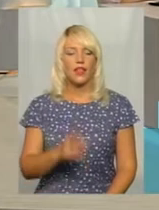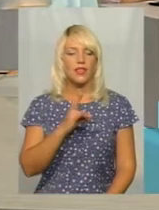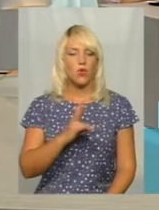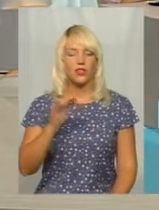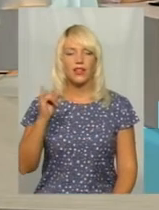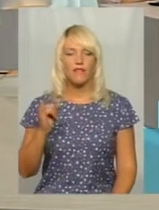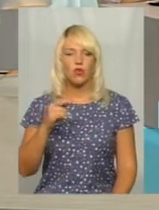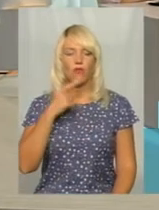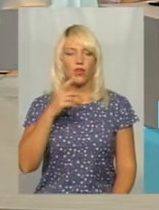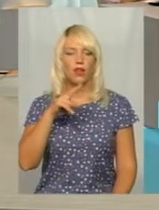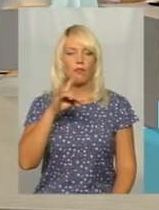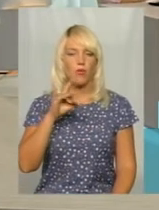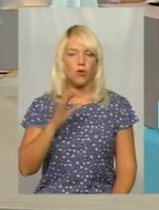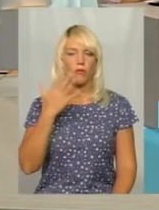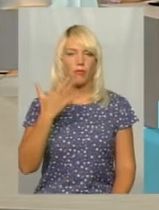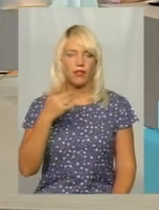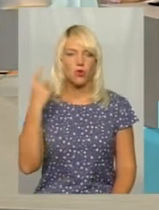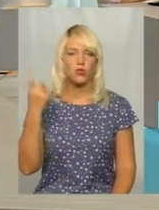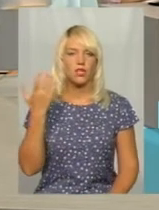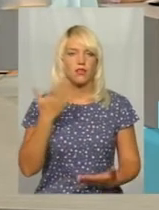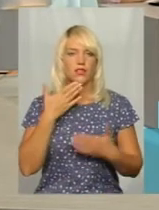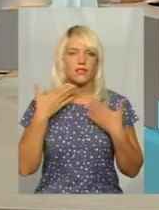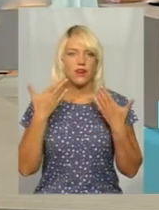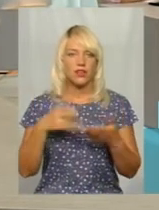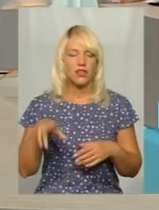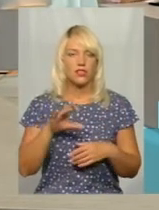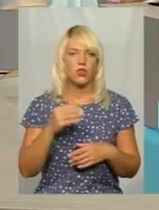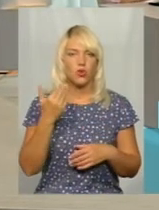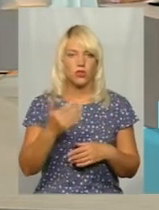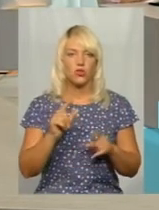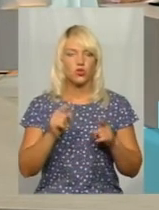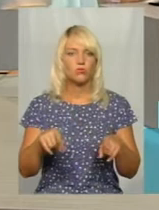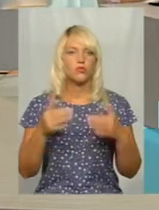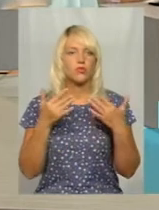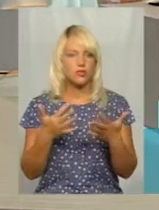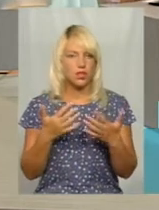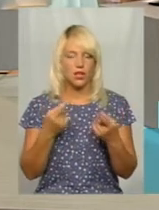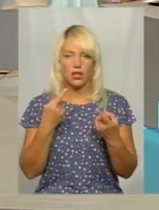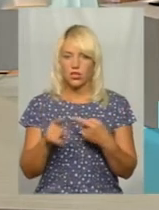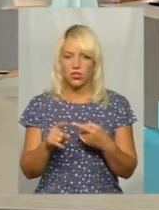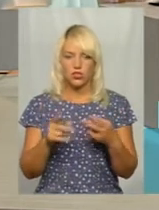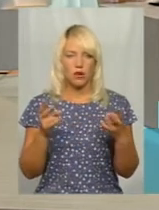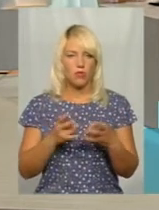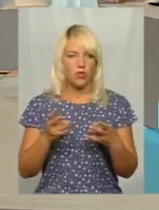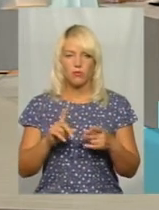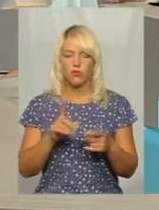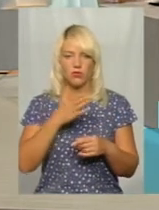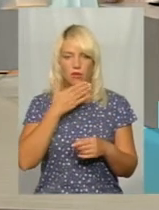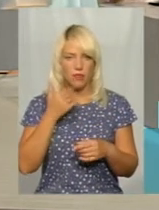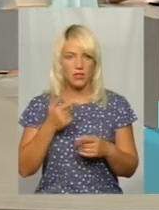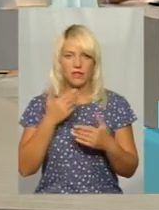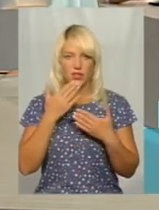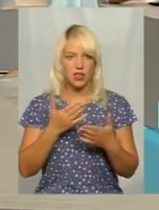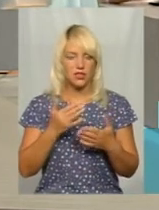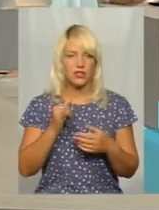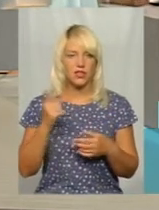сказала про п'ять господарств, які зверталися до них. Чому стільки інших потреб? У інших просто немає потреби звертатися?